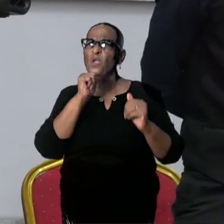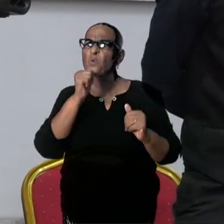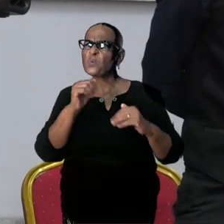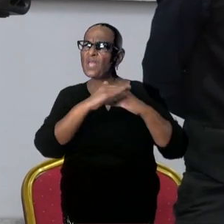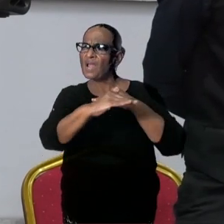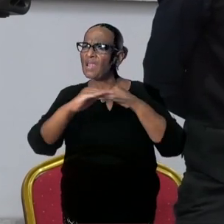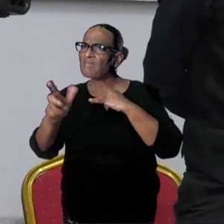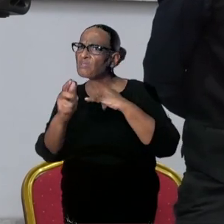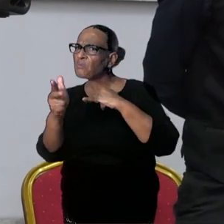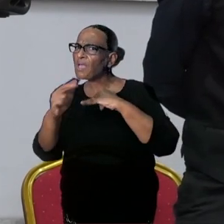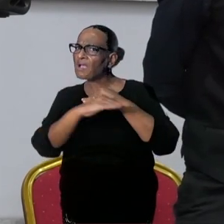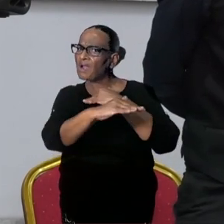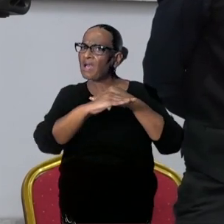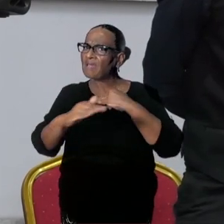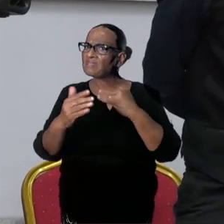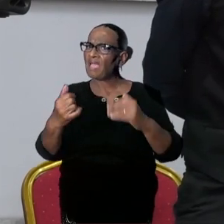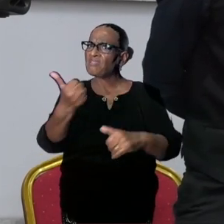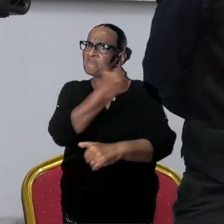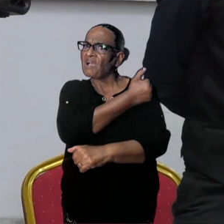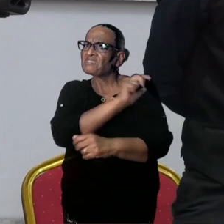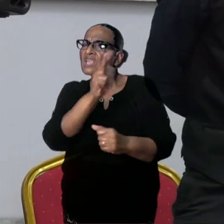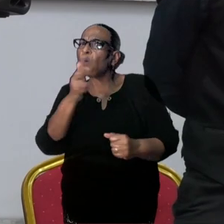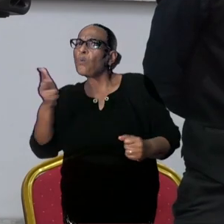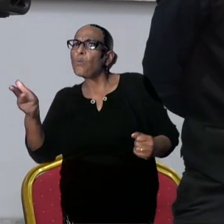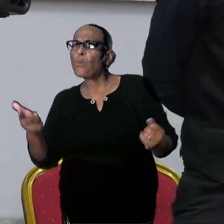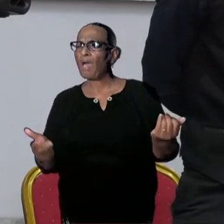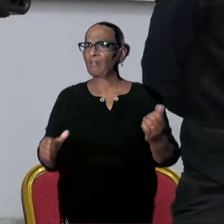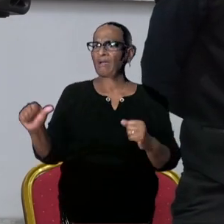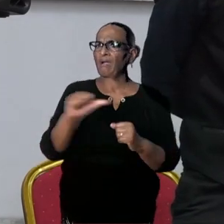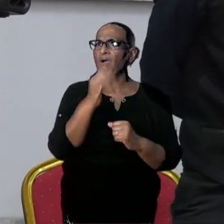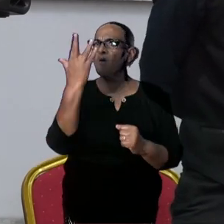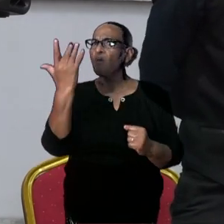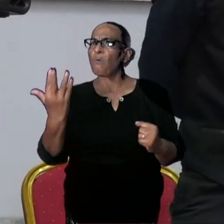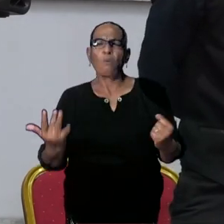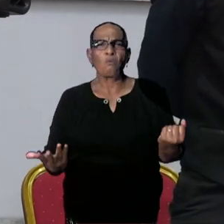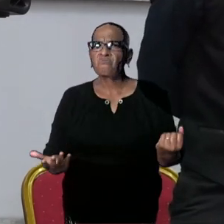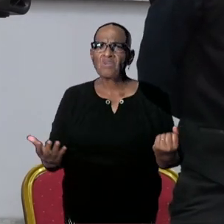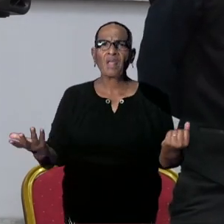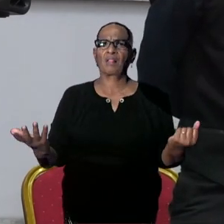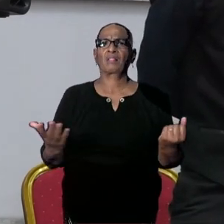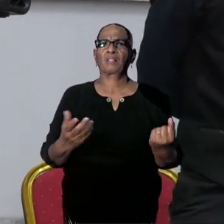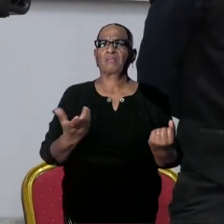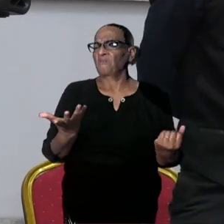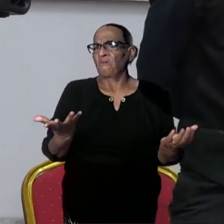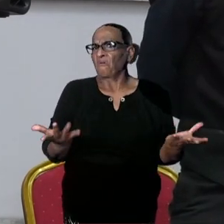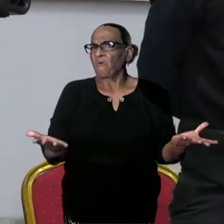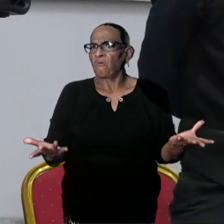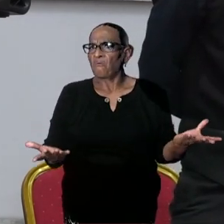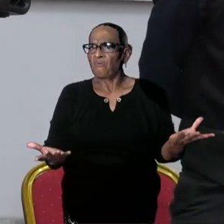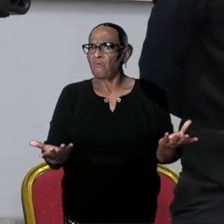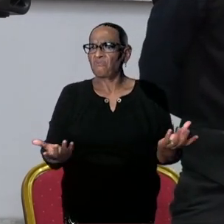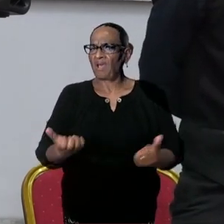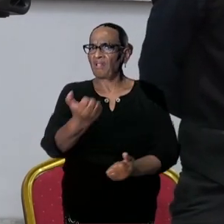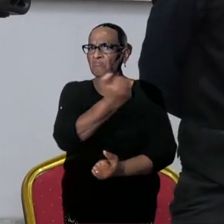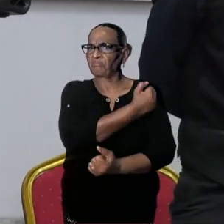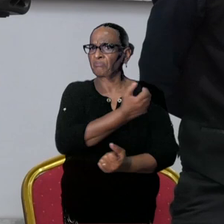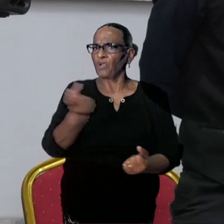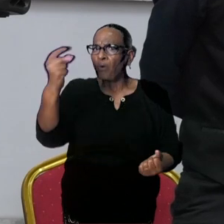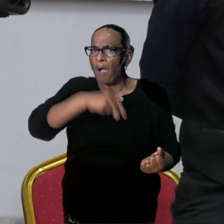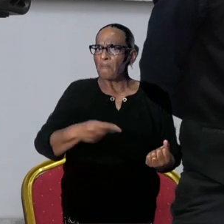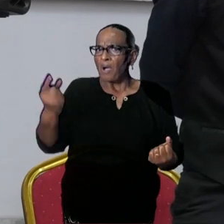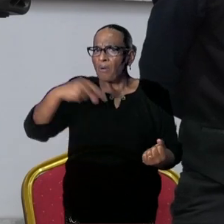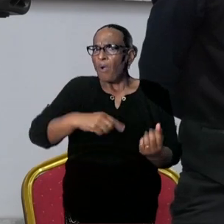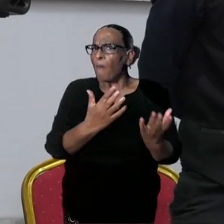welke landen en over welke vaccins en op welke aantallen mix Suriname nog via die bronnen vaccins binnen te krijgen?